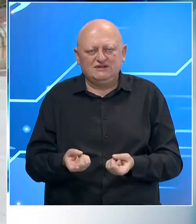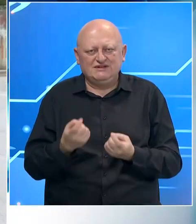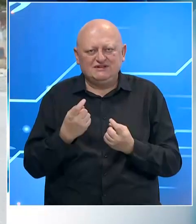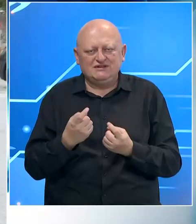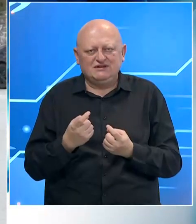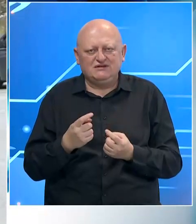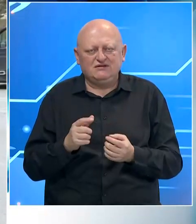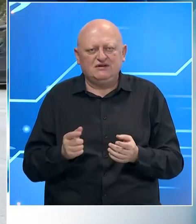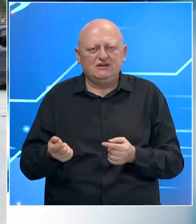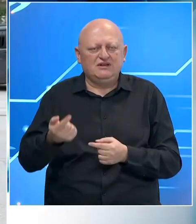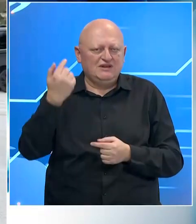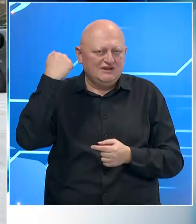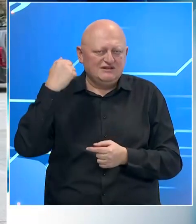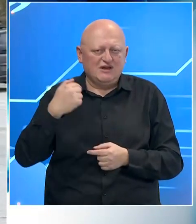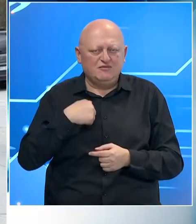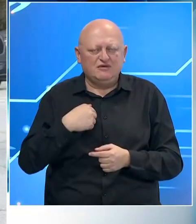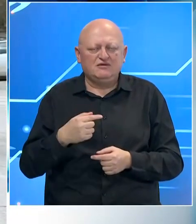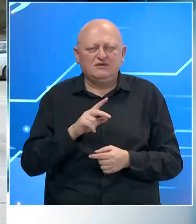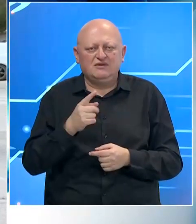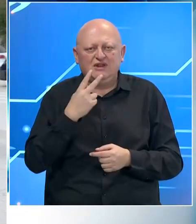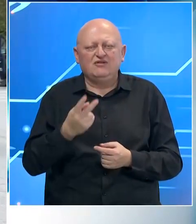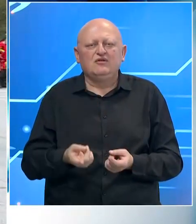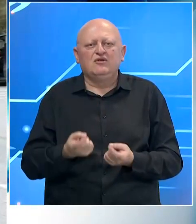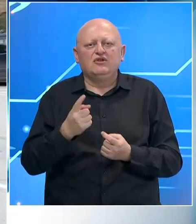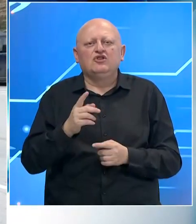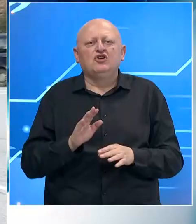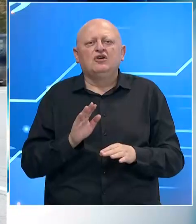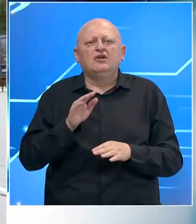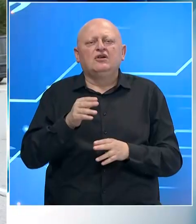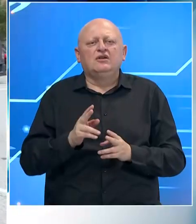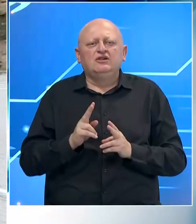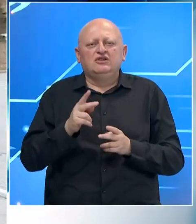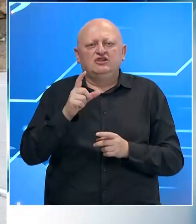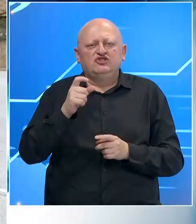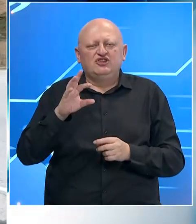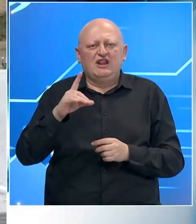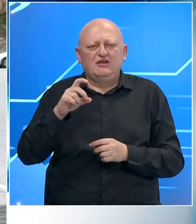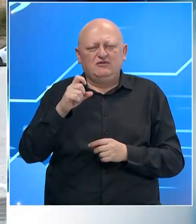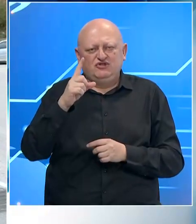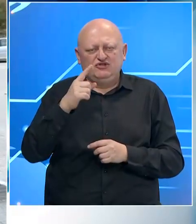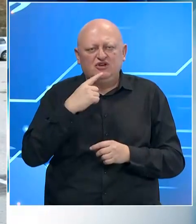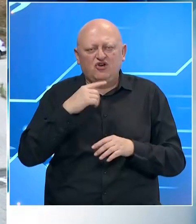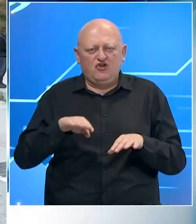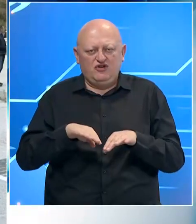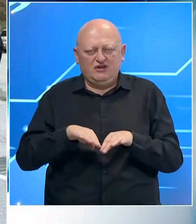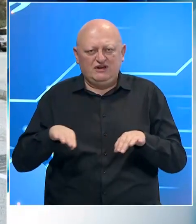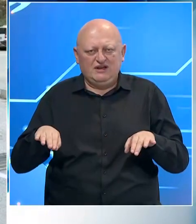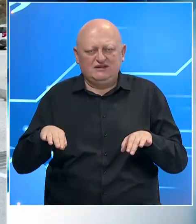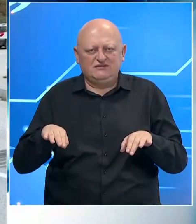iza mene. Znači, ne vidimo selo, ali to je brdo, znači most od Čalebići, koji se razdvaja